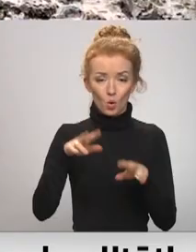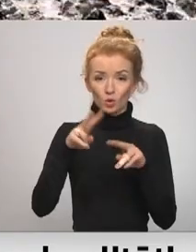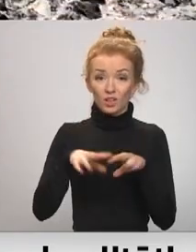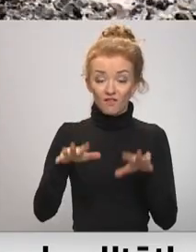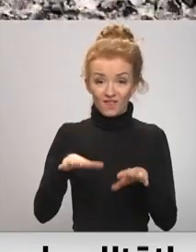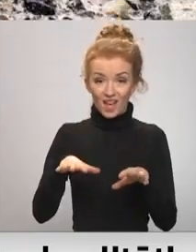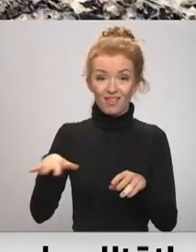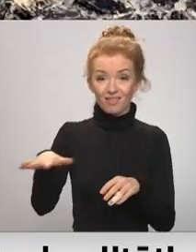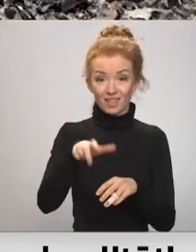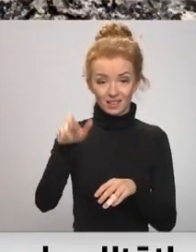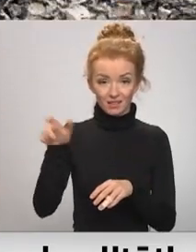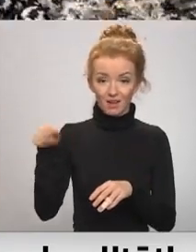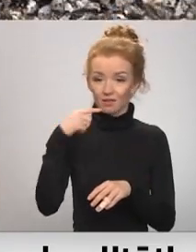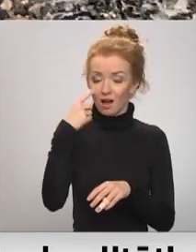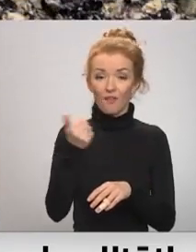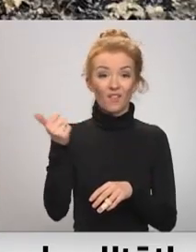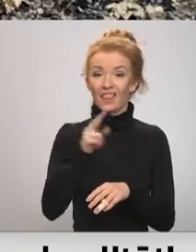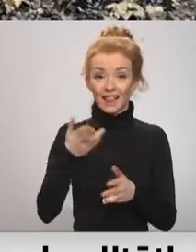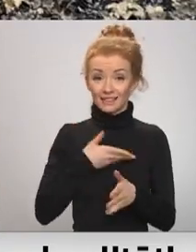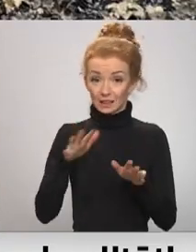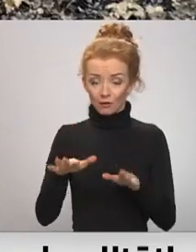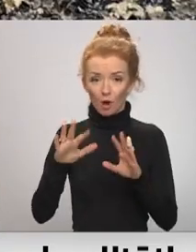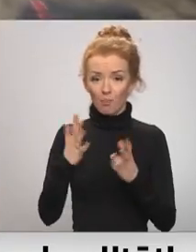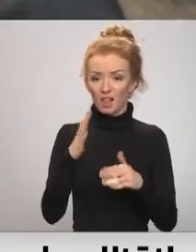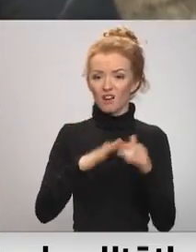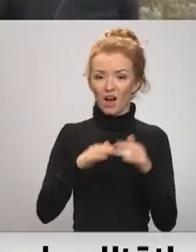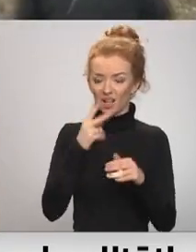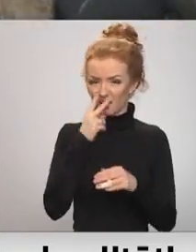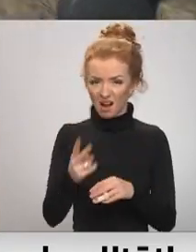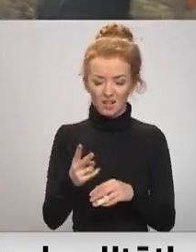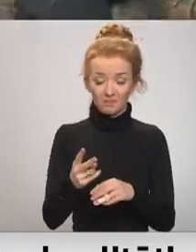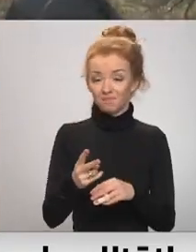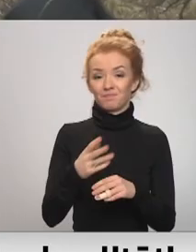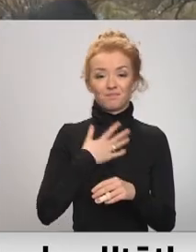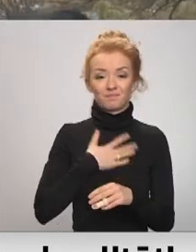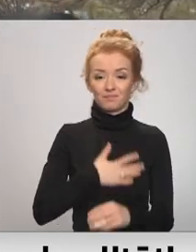satiktie vīri teica, ka nesūt vietējie, bet par kvalitāti nesūt pārsteigt.